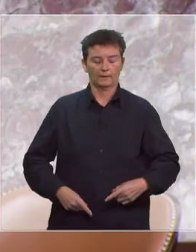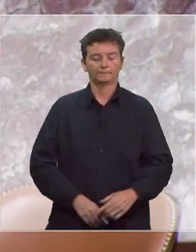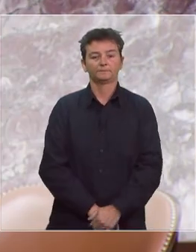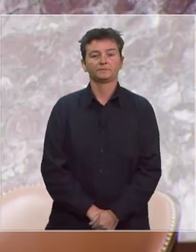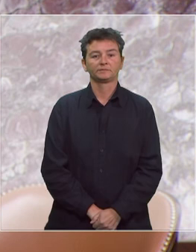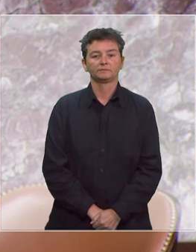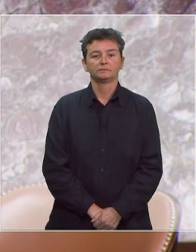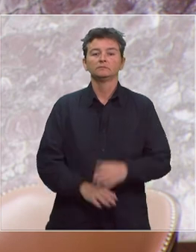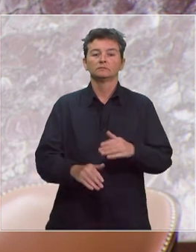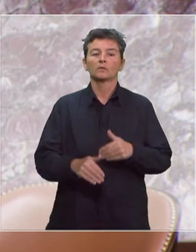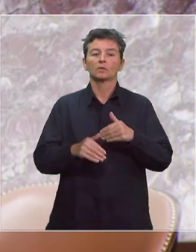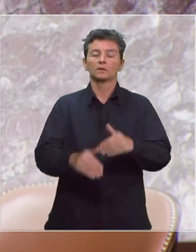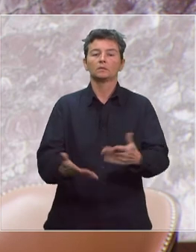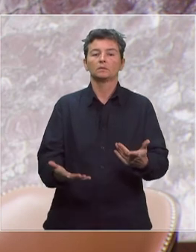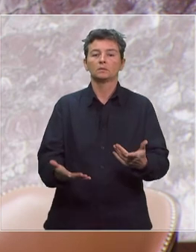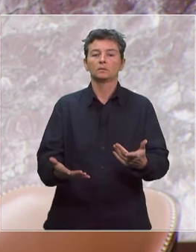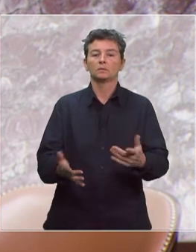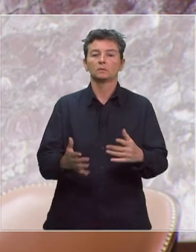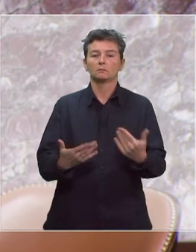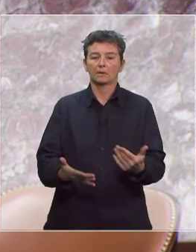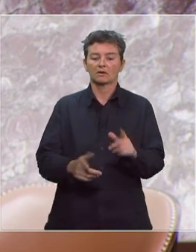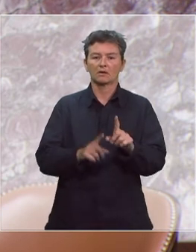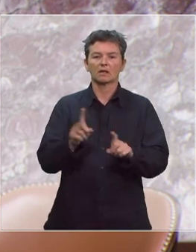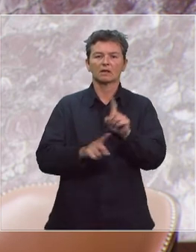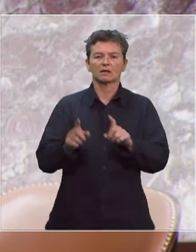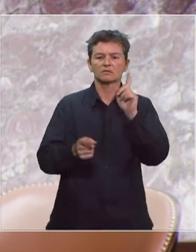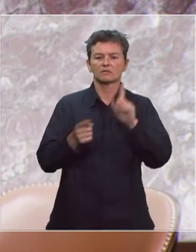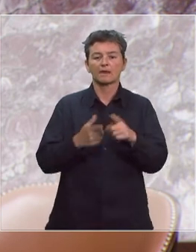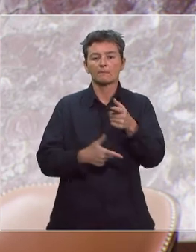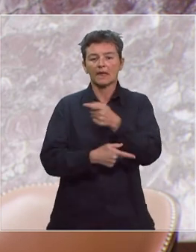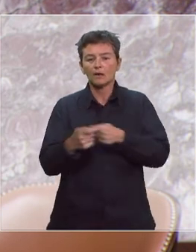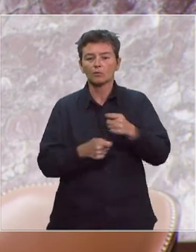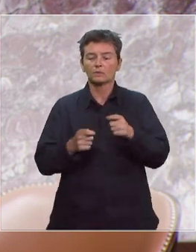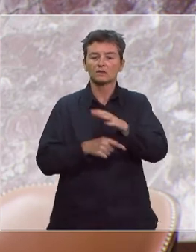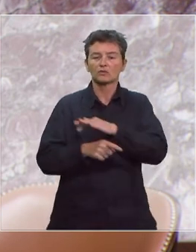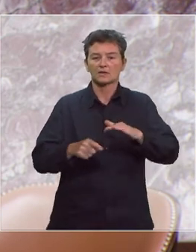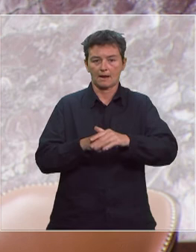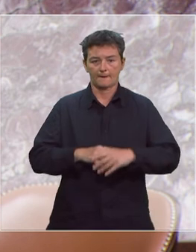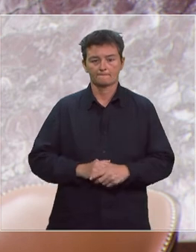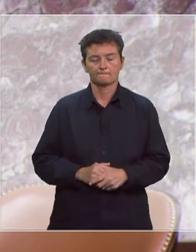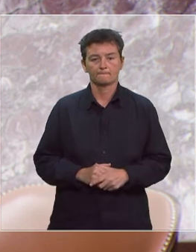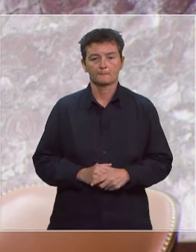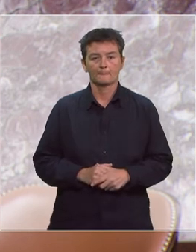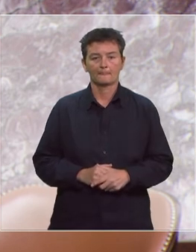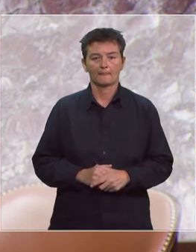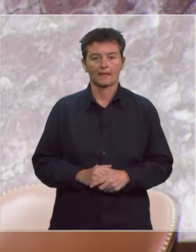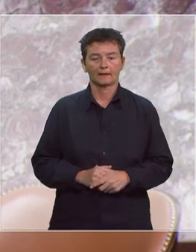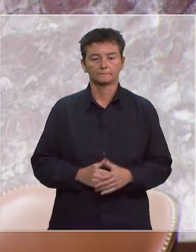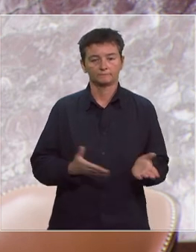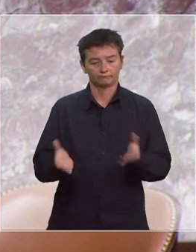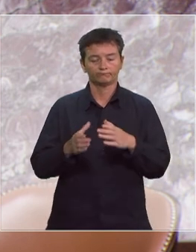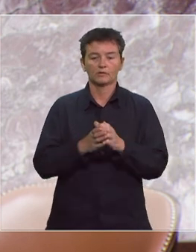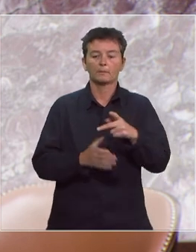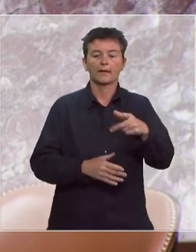Nous poursuivons maintenant notre séance avec des questions portant sur des thèmes économiques et sociaux. La parole est à Monsieur Jean-Louis Bricou pour le groupe